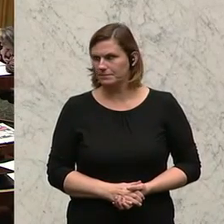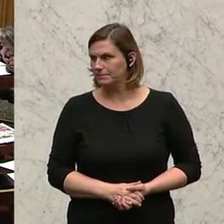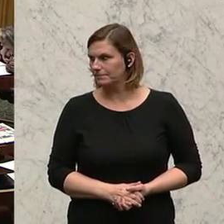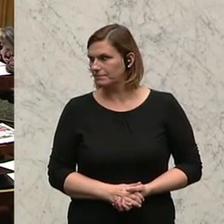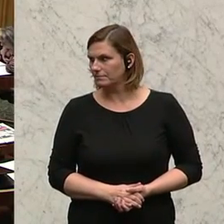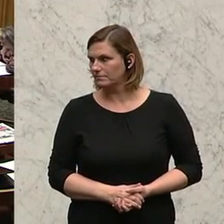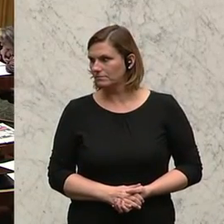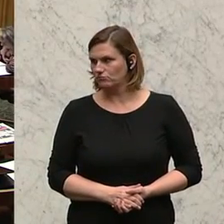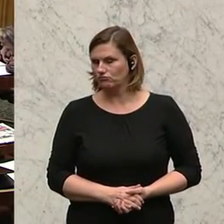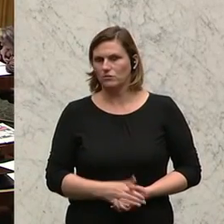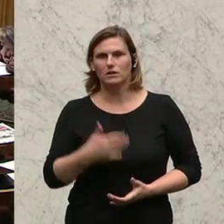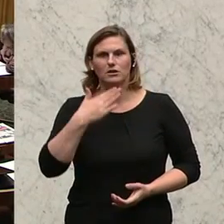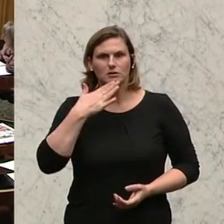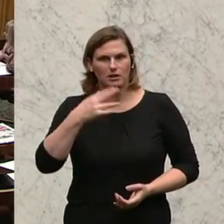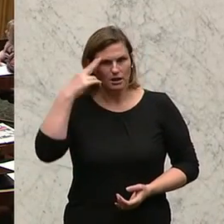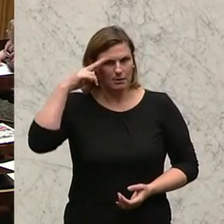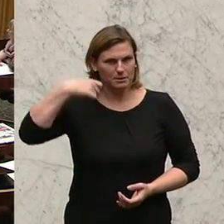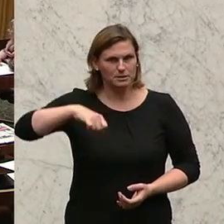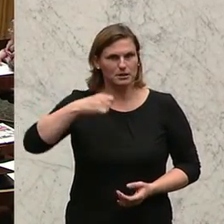Volksanwaltschaftsausschusses und Seniorensprecher der SPÖ, Jan Hell.